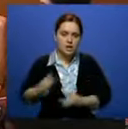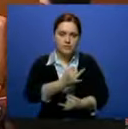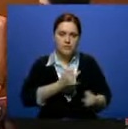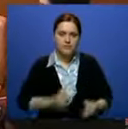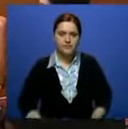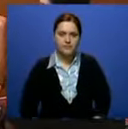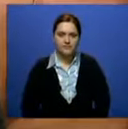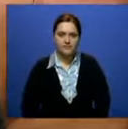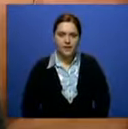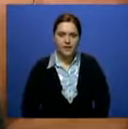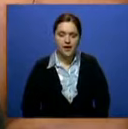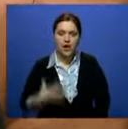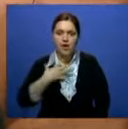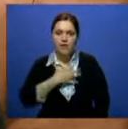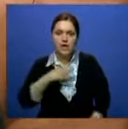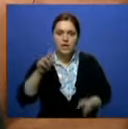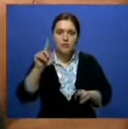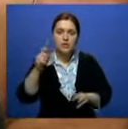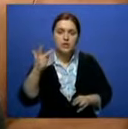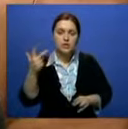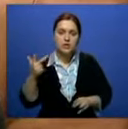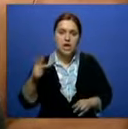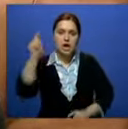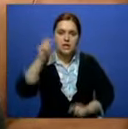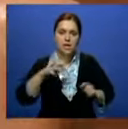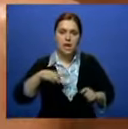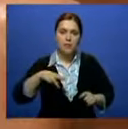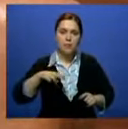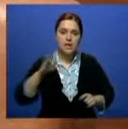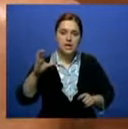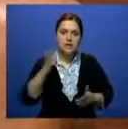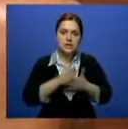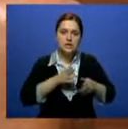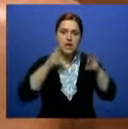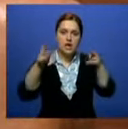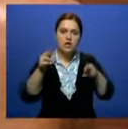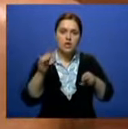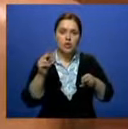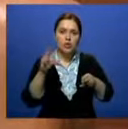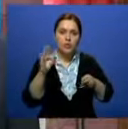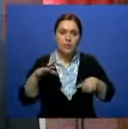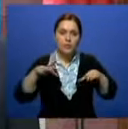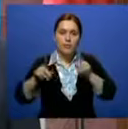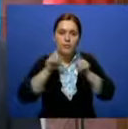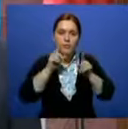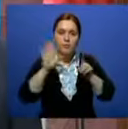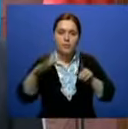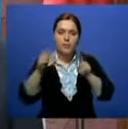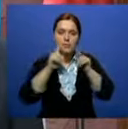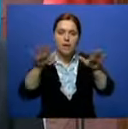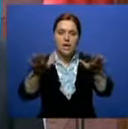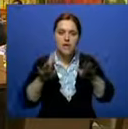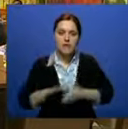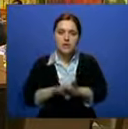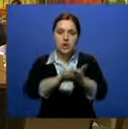Актуальность темы 132-й Ассамблеи МПС отмечена и в ходе встречи Кабибуллы Джакупова с председателем Межпарламентского Союза Сабером Хосейном Чоудри.